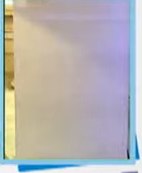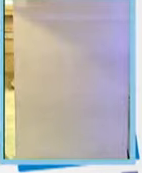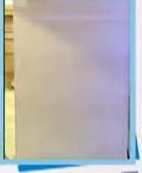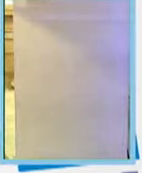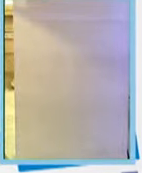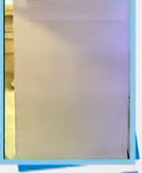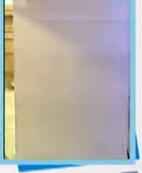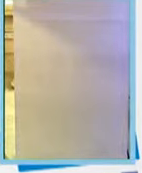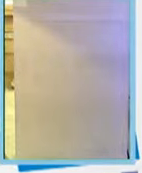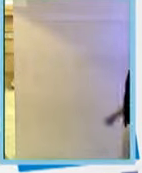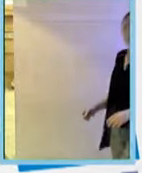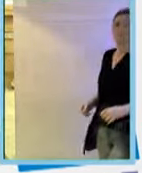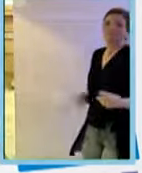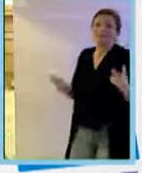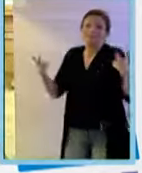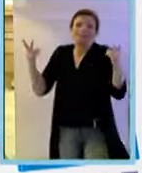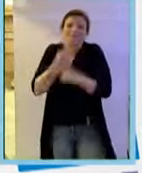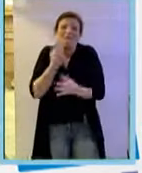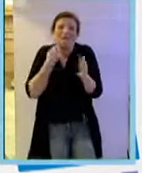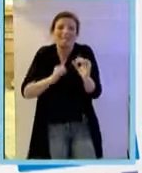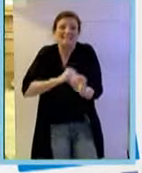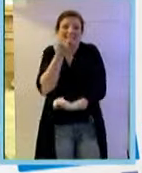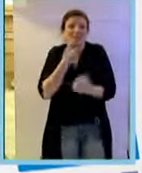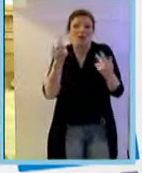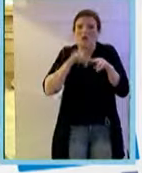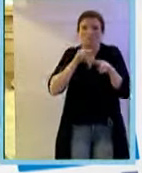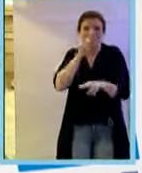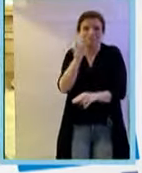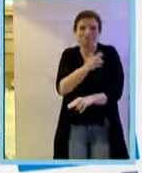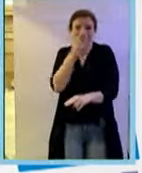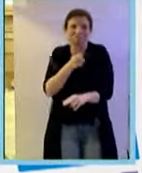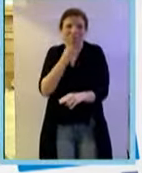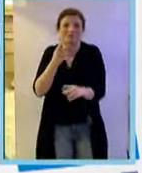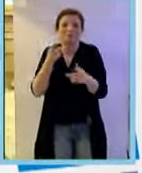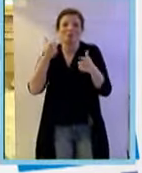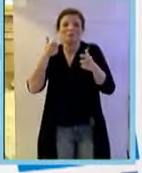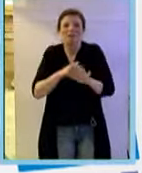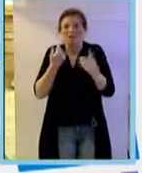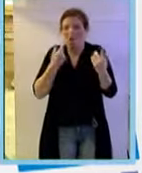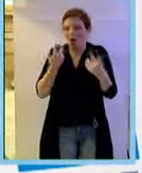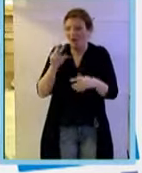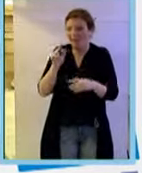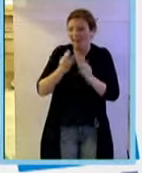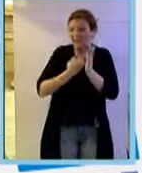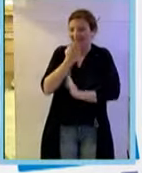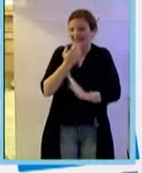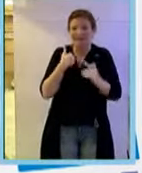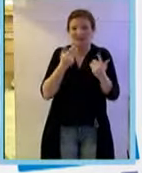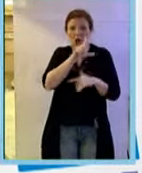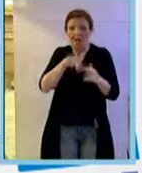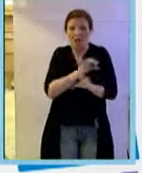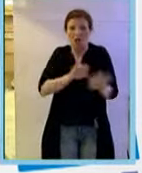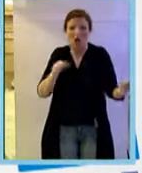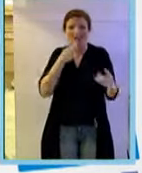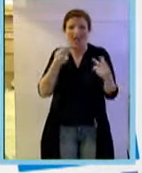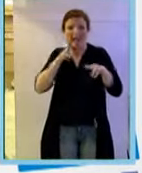Mi scuso se non parlo italiano, non faccio quella lecce in italiano, ha costruito a quest'ora, dopo 30 anni che manco all'Italia, un italiano scientifico è